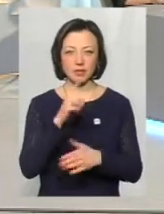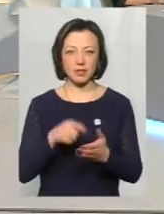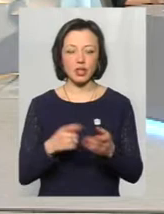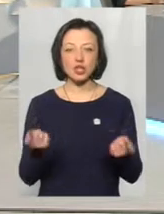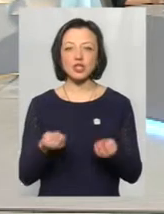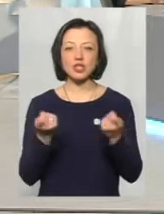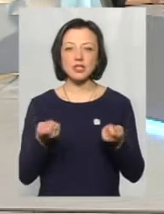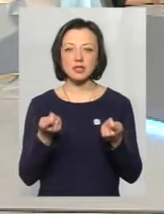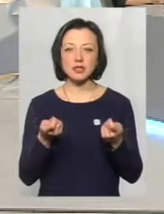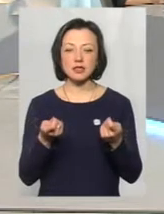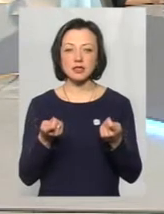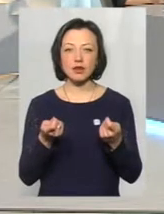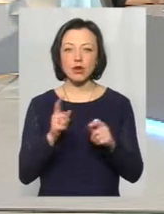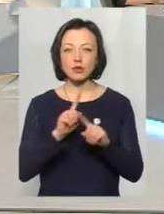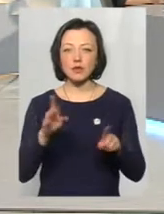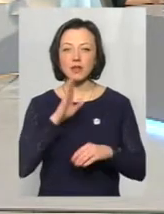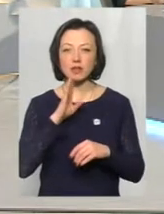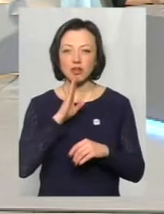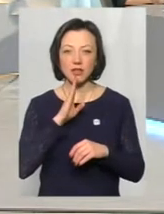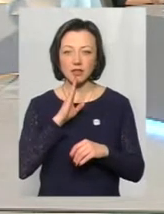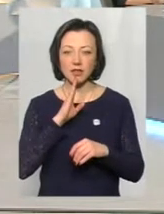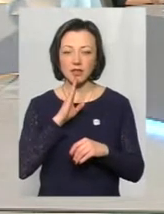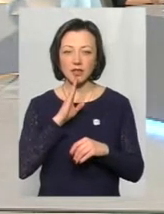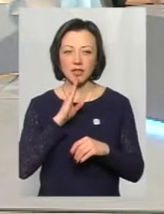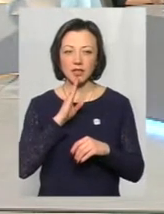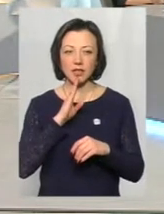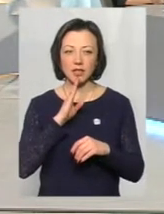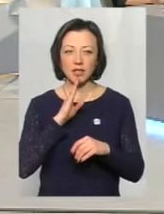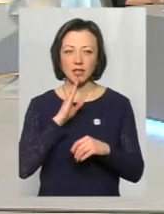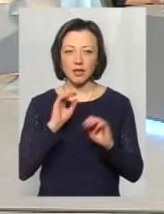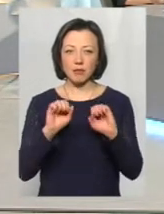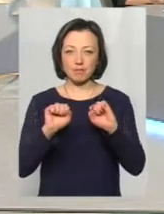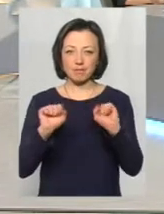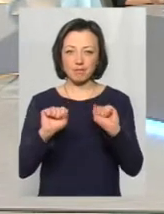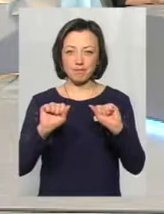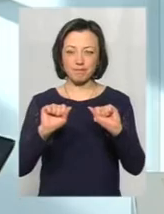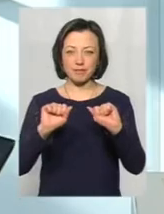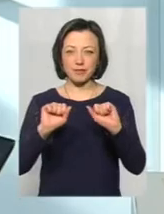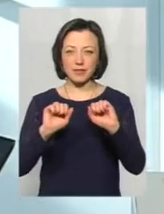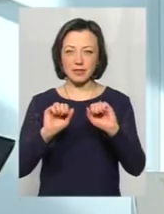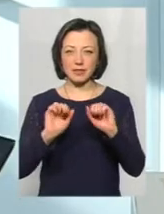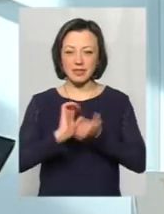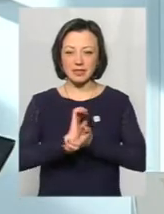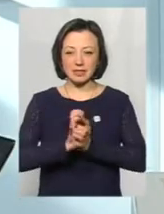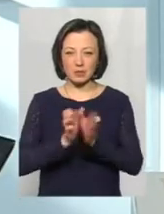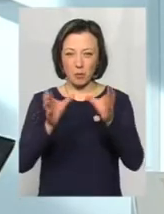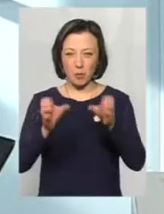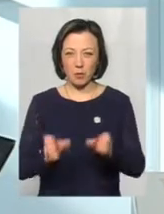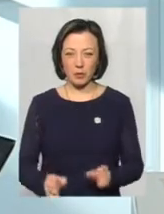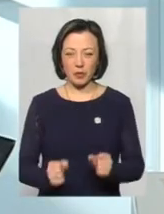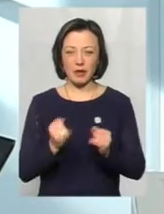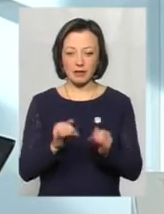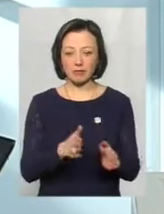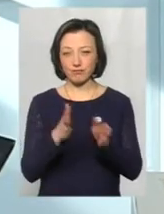ті, які вони дуже люблять, особливо дівчатка, такі обтягуючі, можна їх зараз